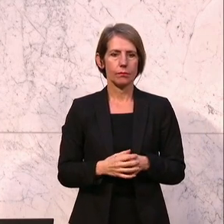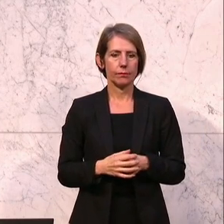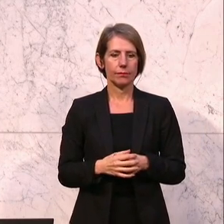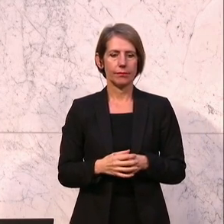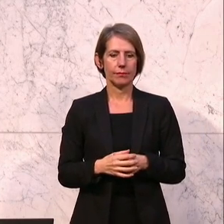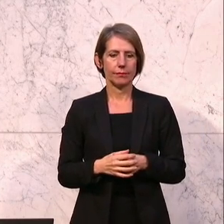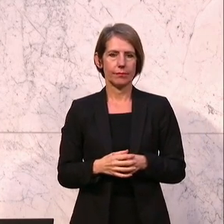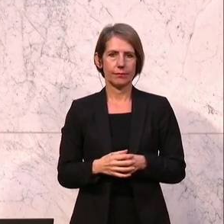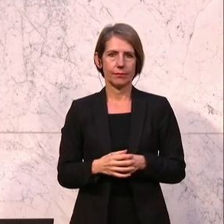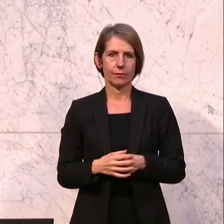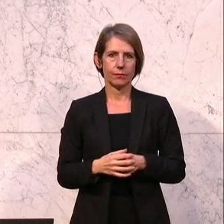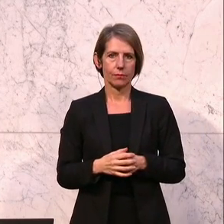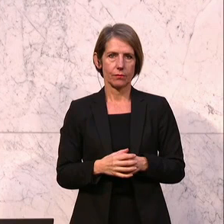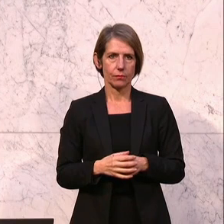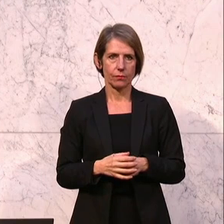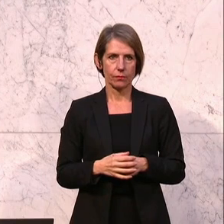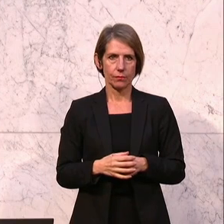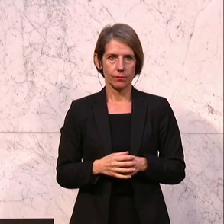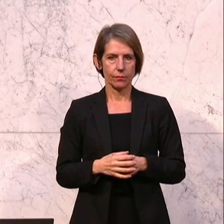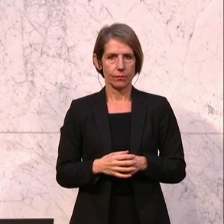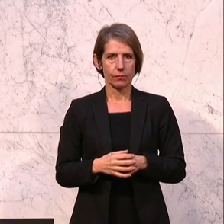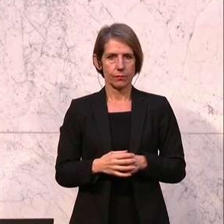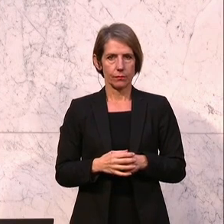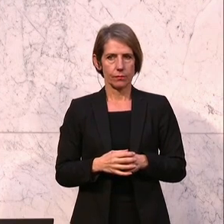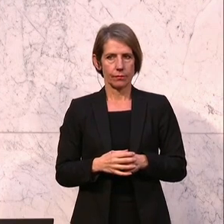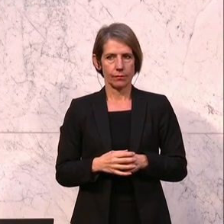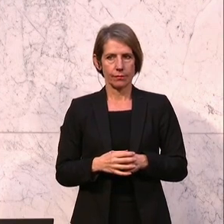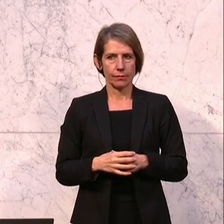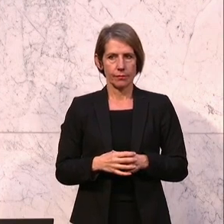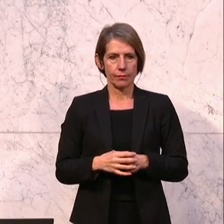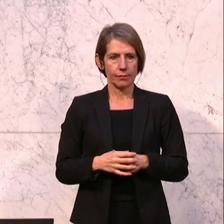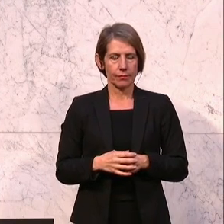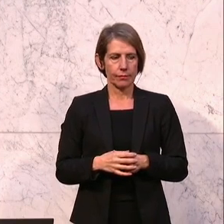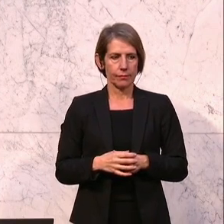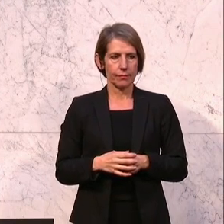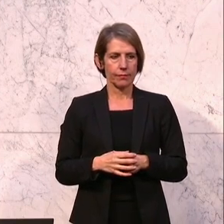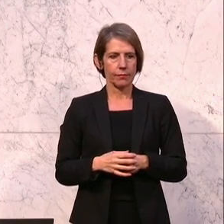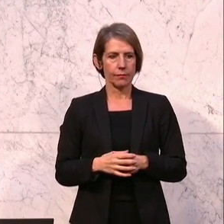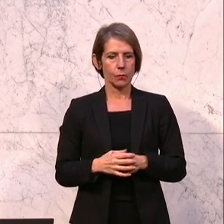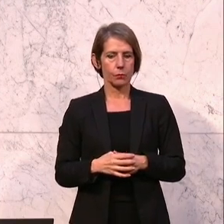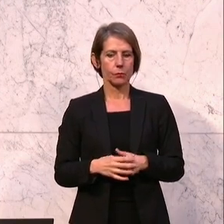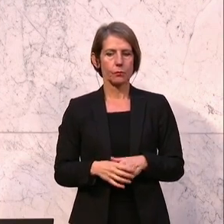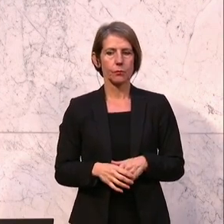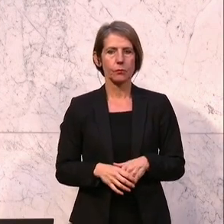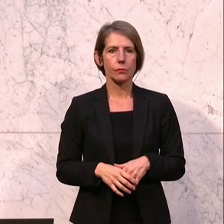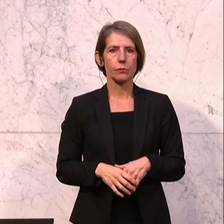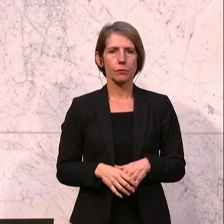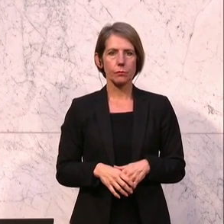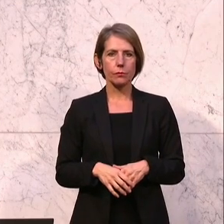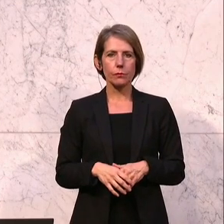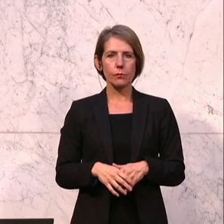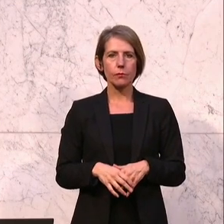oberste Organe Bundeskanzleramt öffentlicher Dienst und Sport. Am Wort ist jetzt von der ÖVP Kira Grünberg,